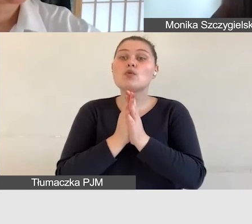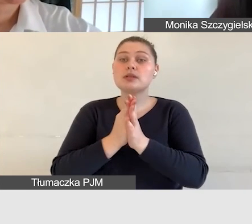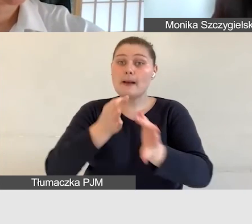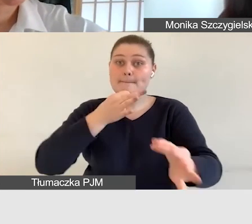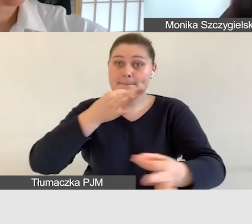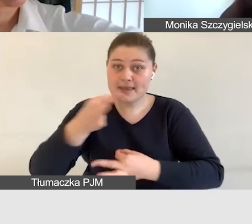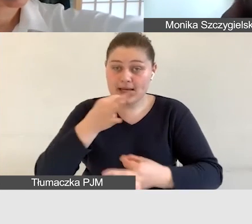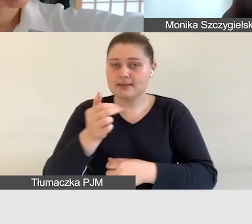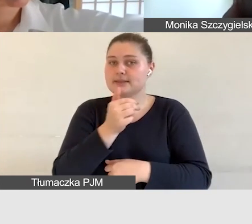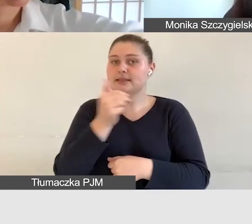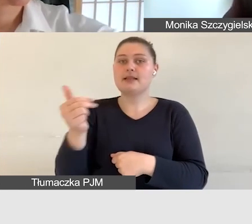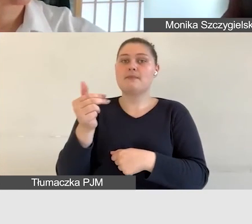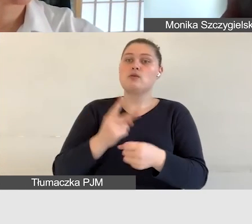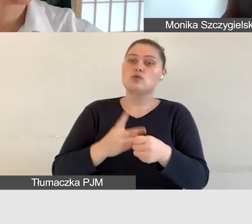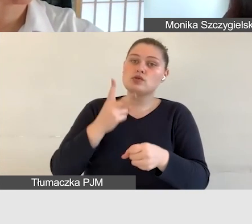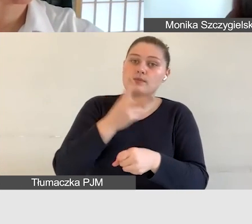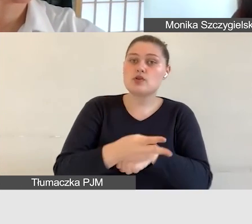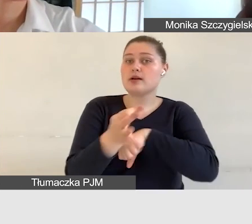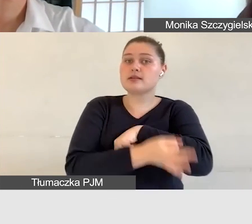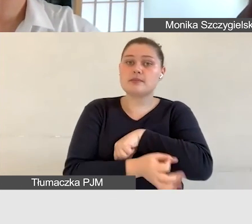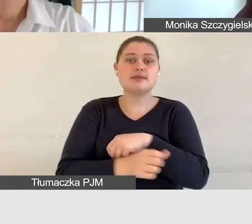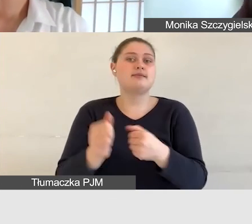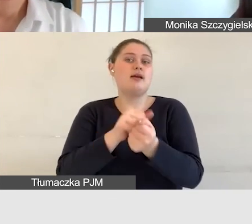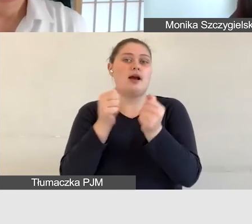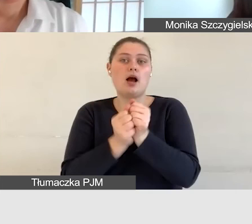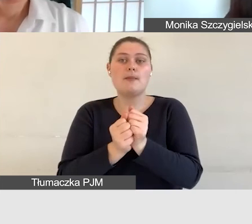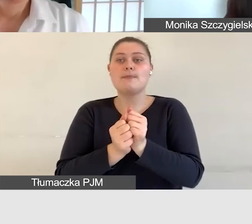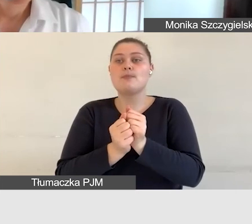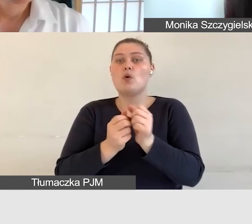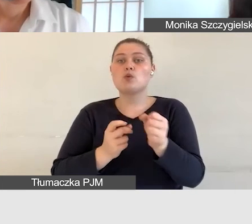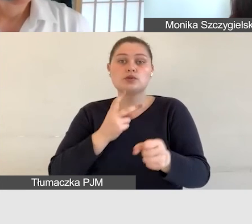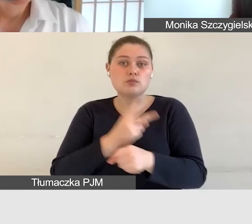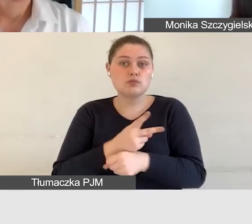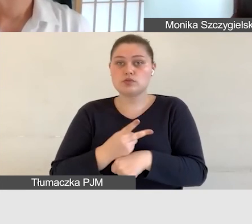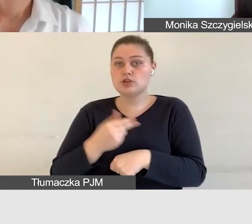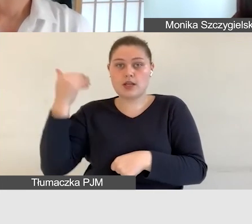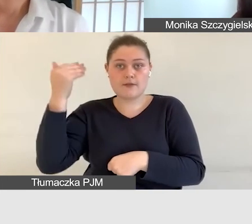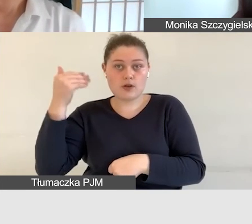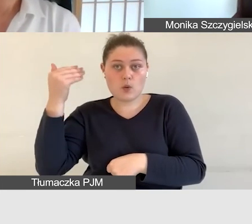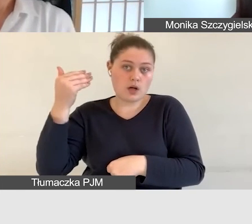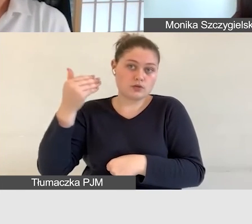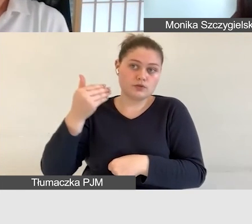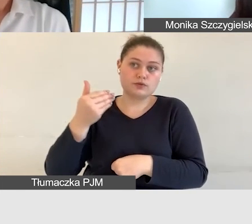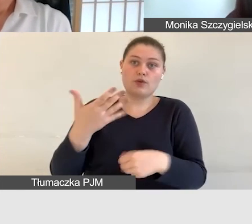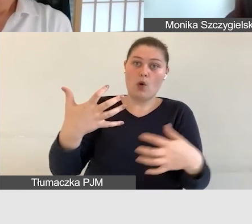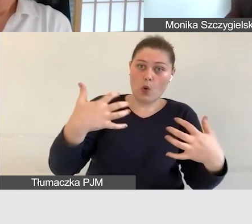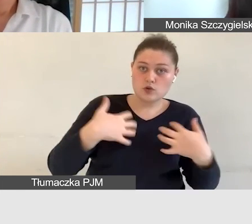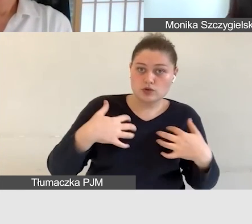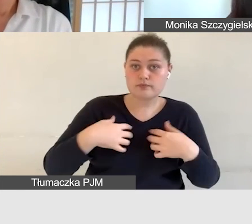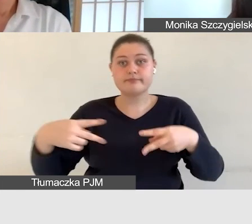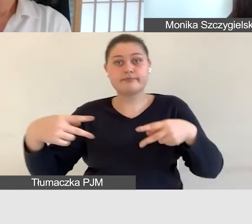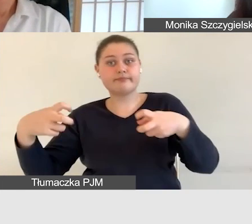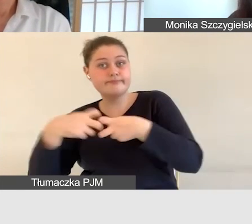dostępności wykładów stacjonarnych czy online jesteśmy do Państwa dyspozycji i